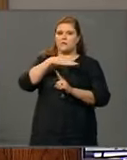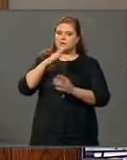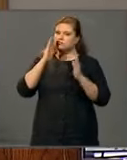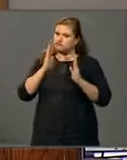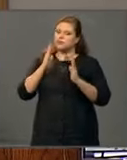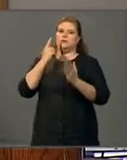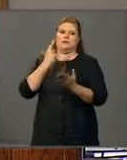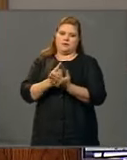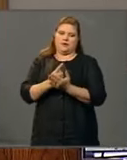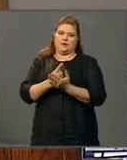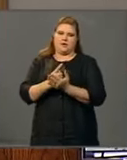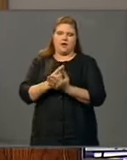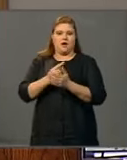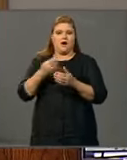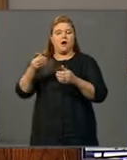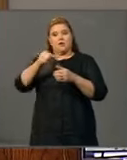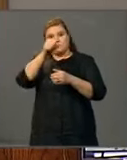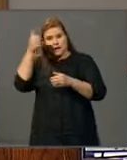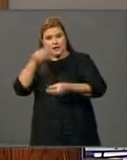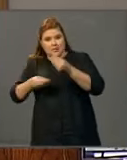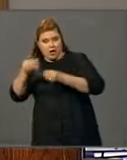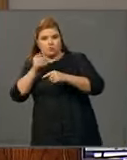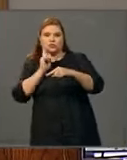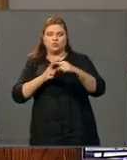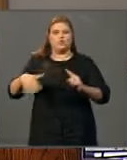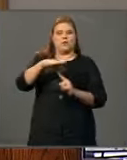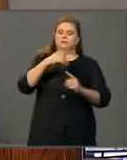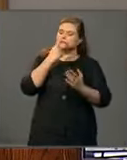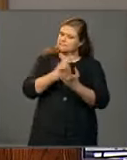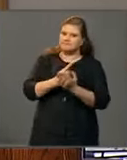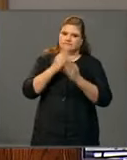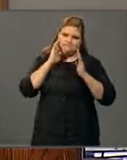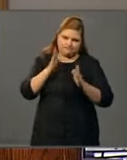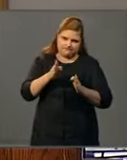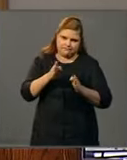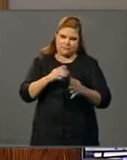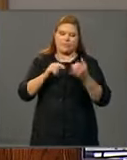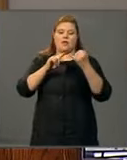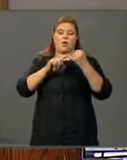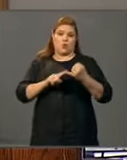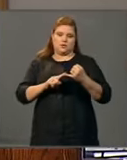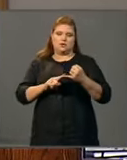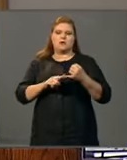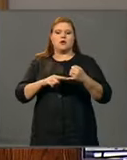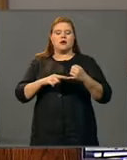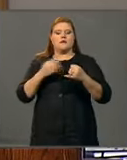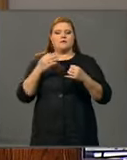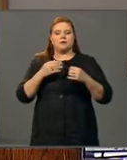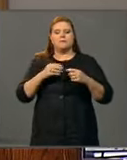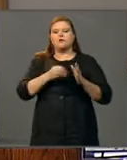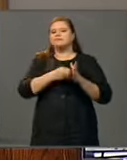on itseisarvo vaikean taloustilanteen ohessa. Kuusi. Välittömästi jatkuvat ja käynnistyvät